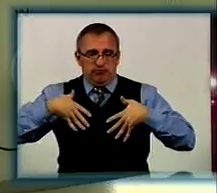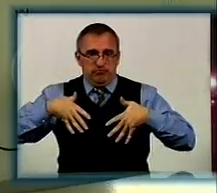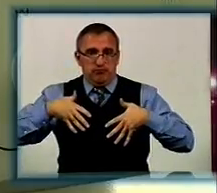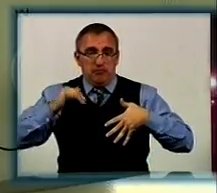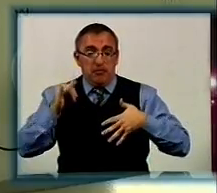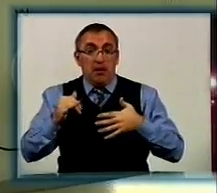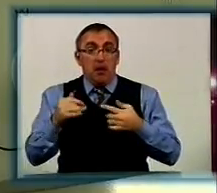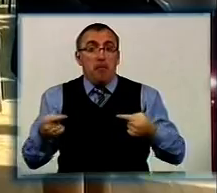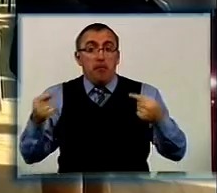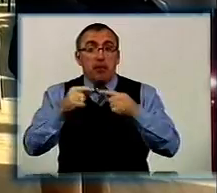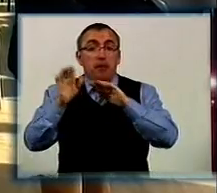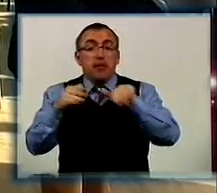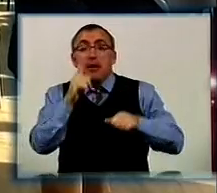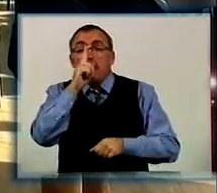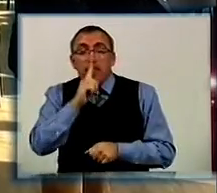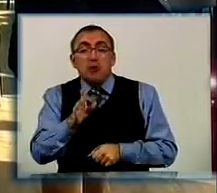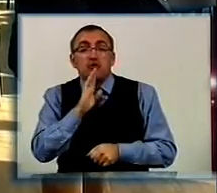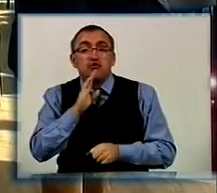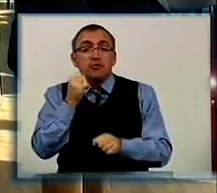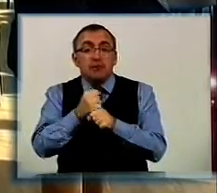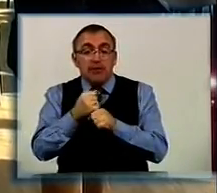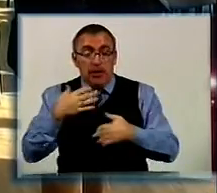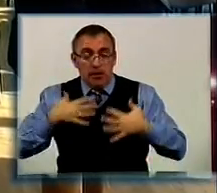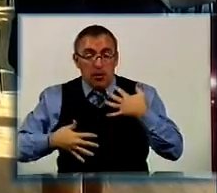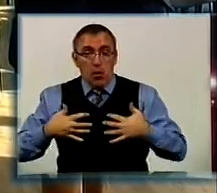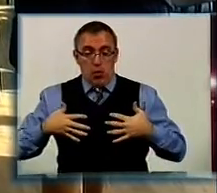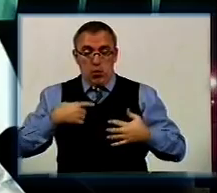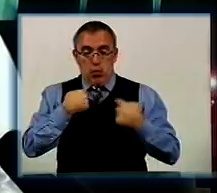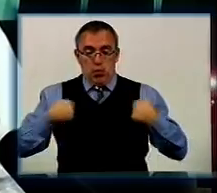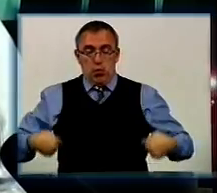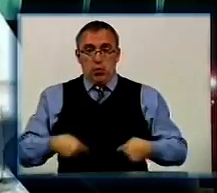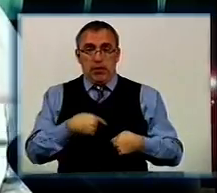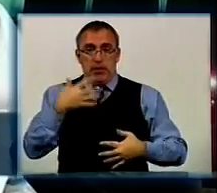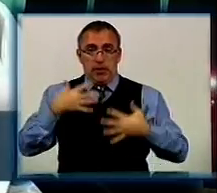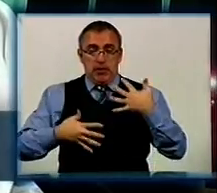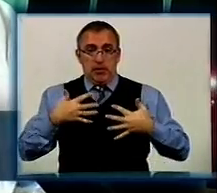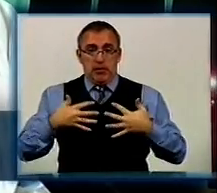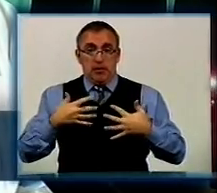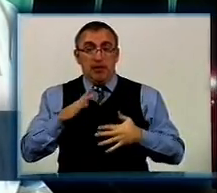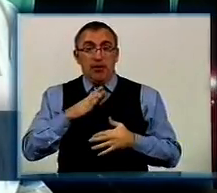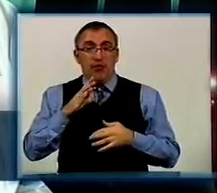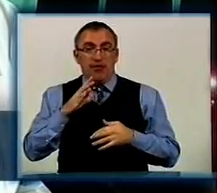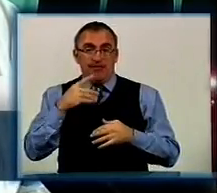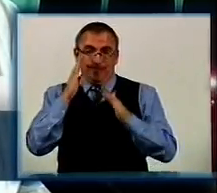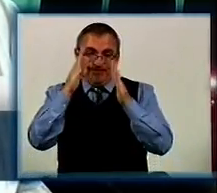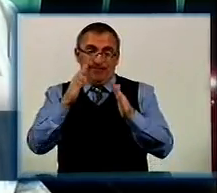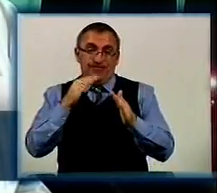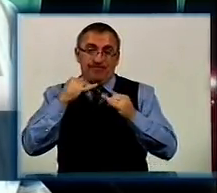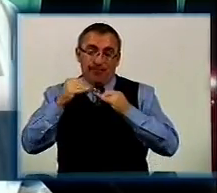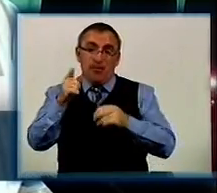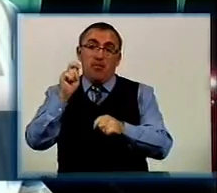Діанос лише місяць тому, коли жінка зробила рентген грудної клітини. У частній бесіді їй було сказано, що вона може пройти,